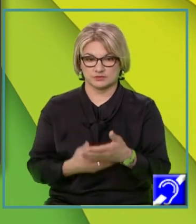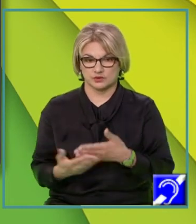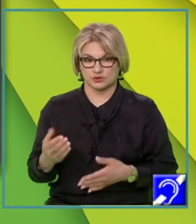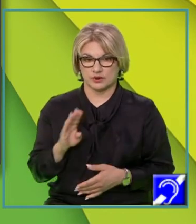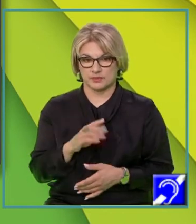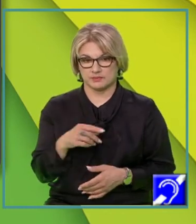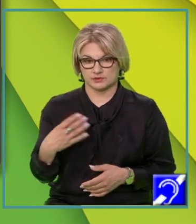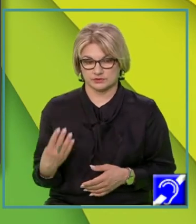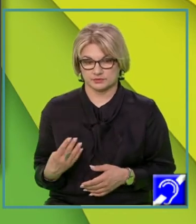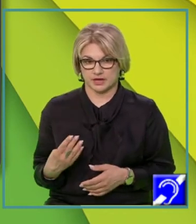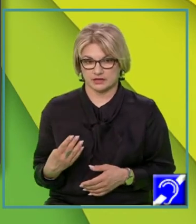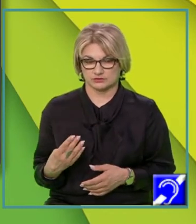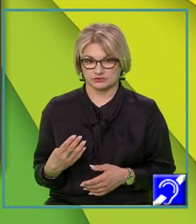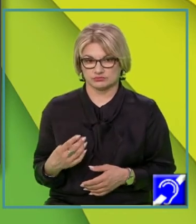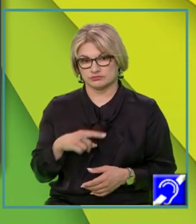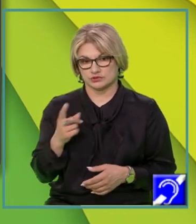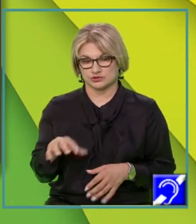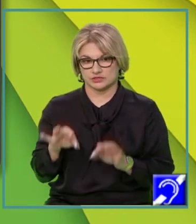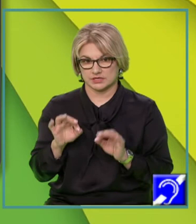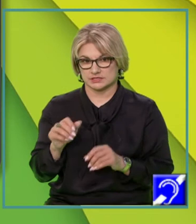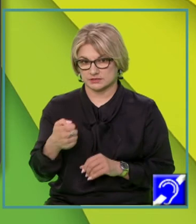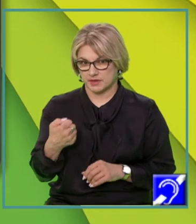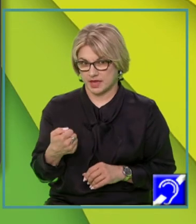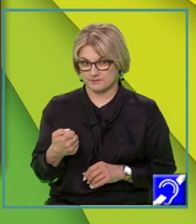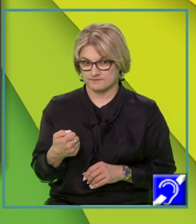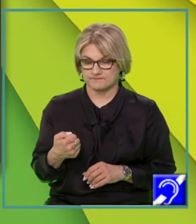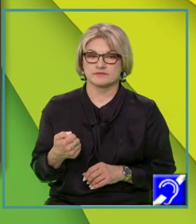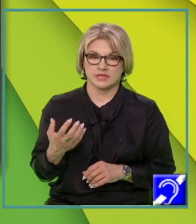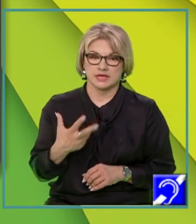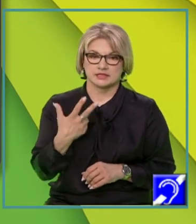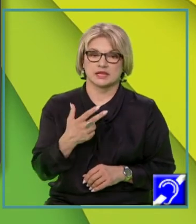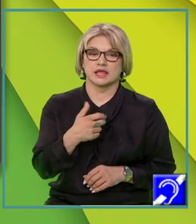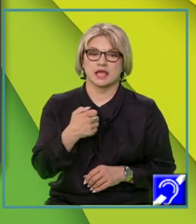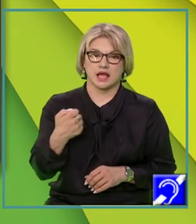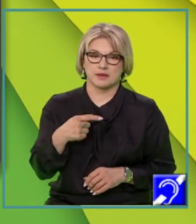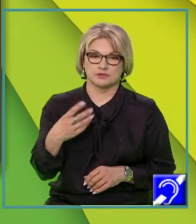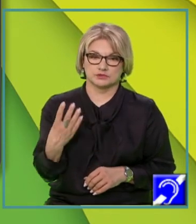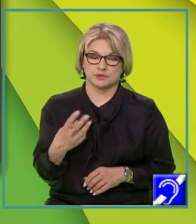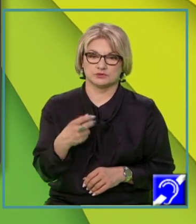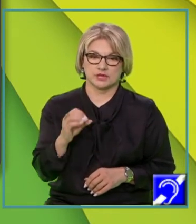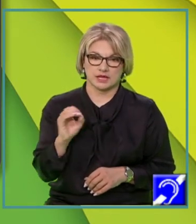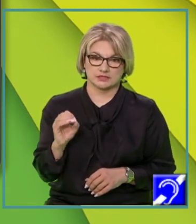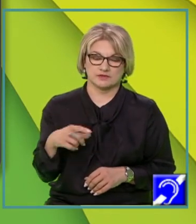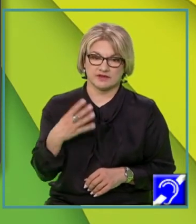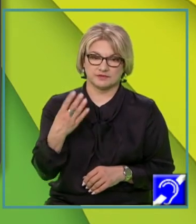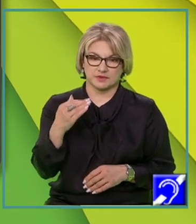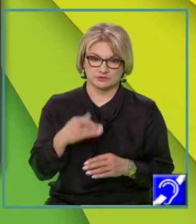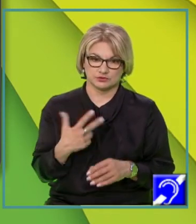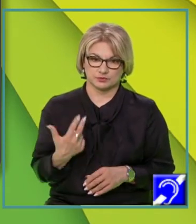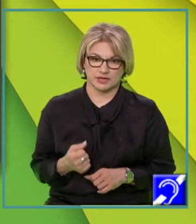ecuație și voi determina variabila A. 3-A minus 4 egal 0, deci A va fi 4 supra 3.